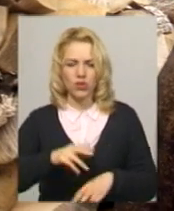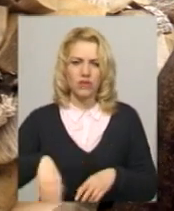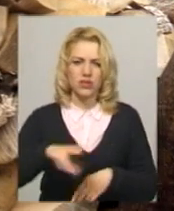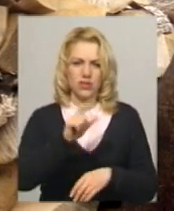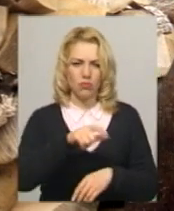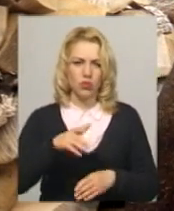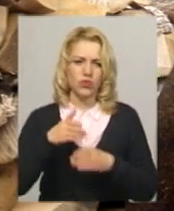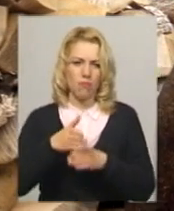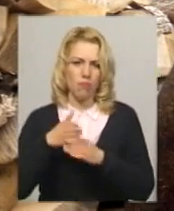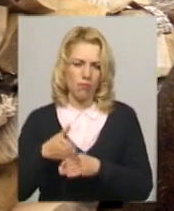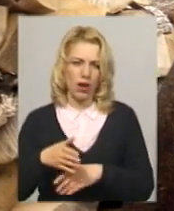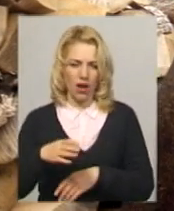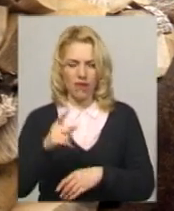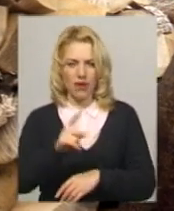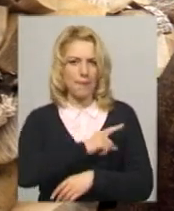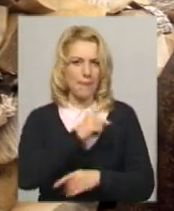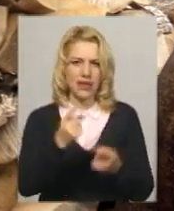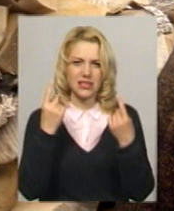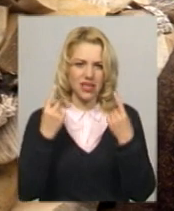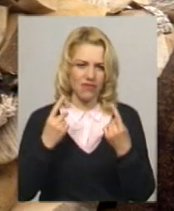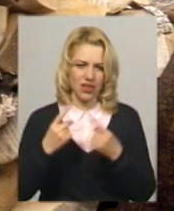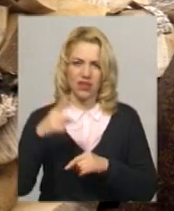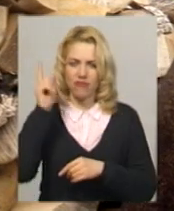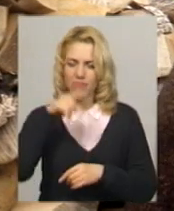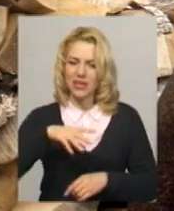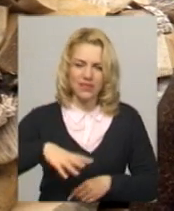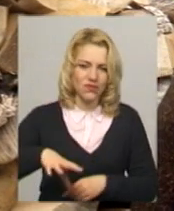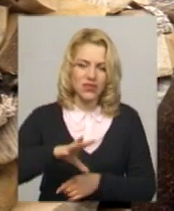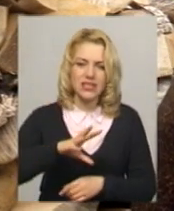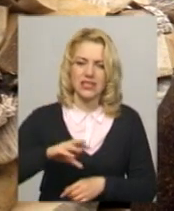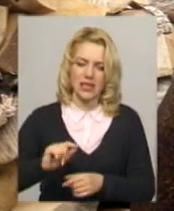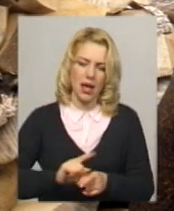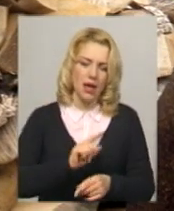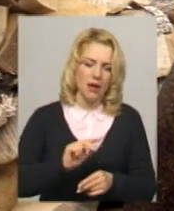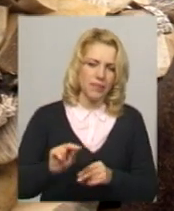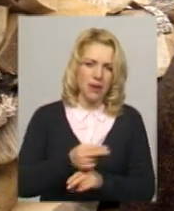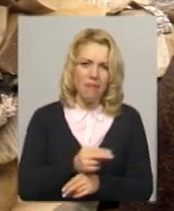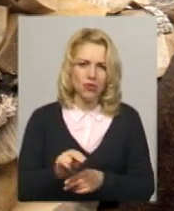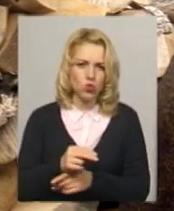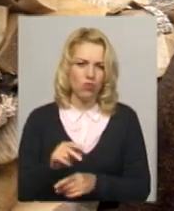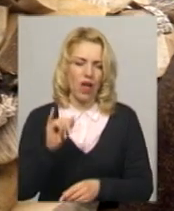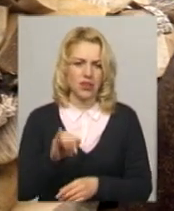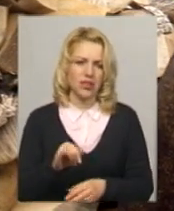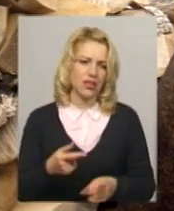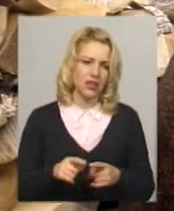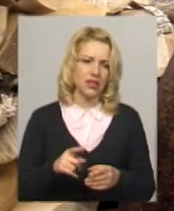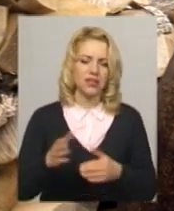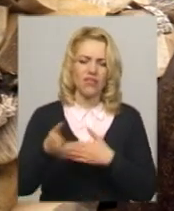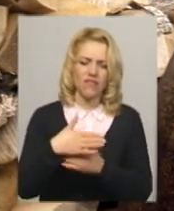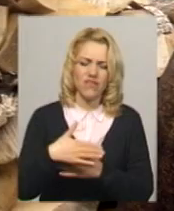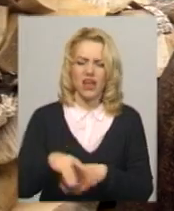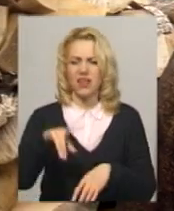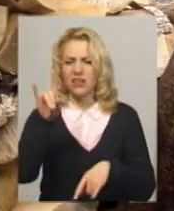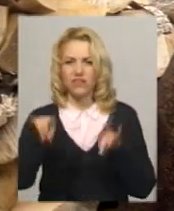допомагав. Він майстр великий, вміє все майструвати. І підлоги, і двері, і